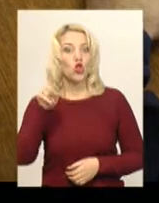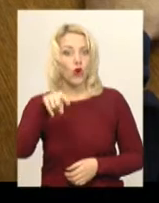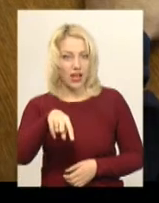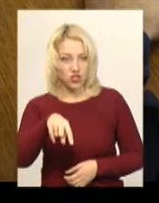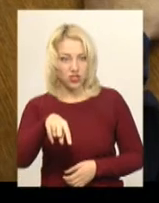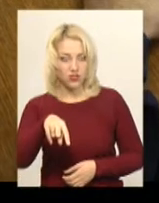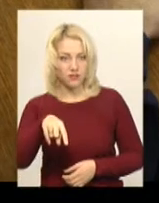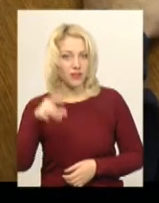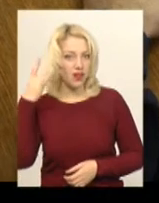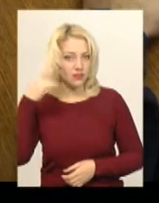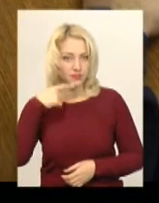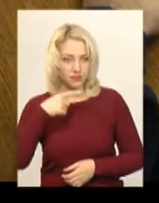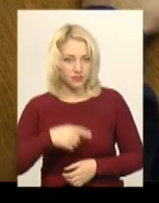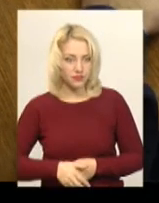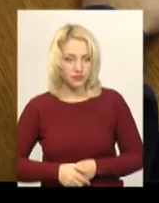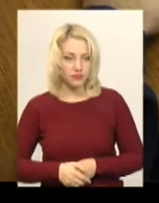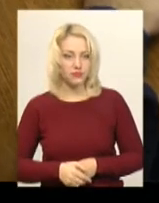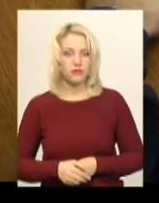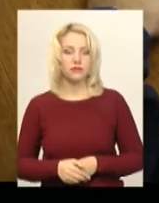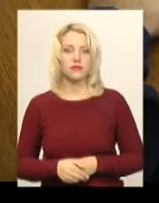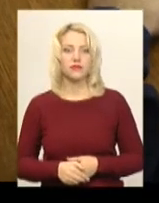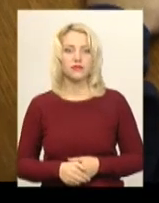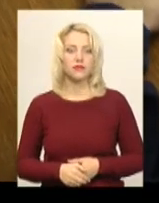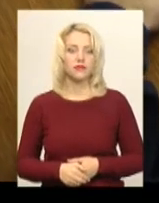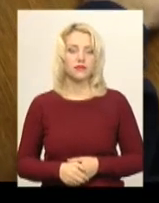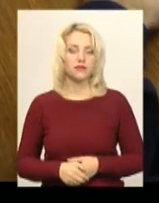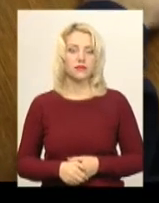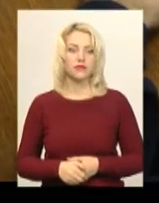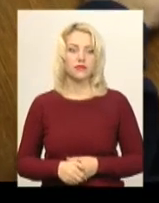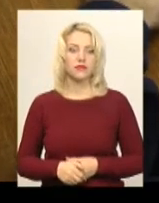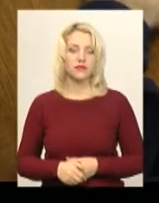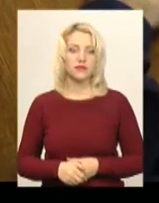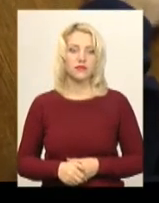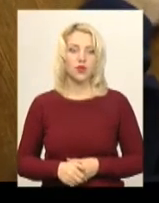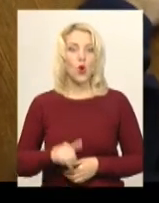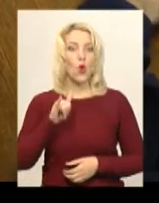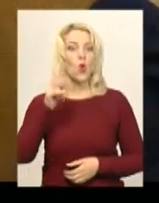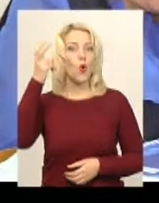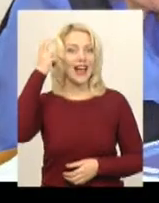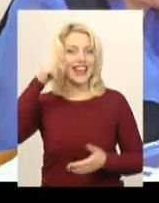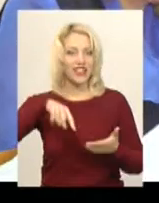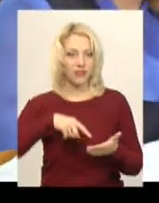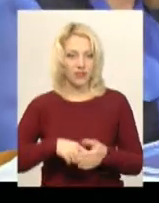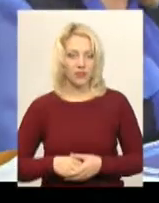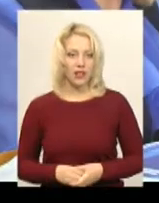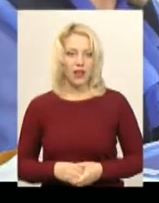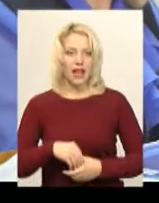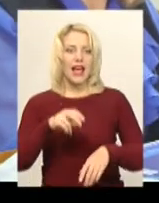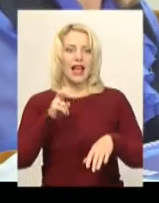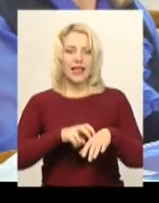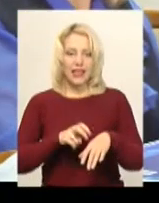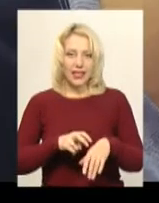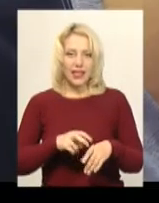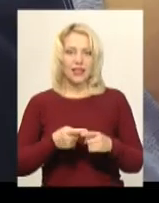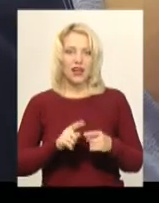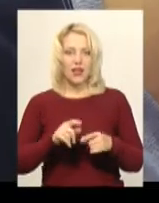у Києві… Лікар-інтерн Хмельницької